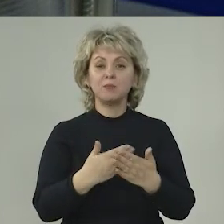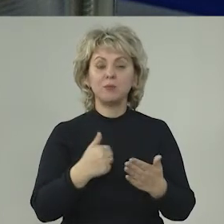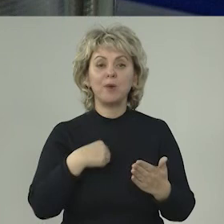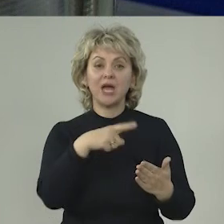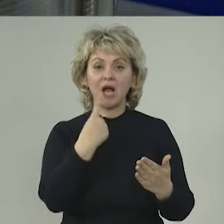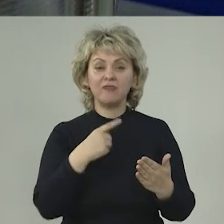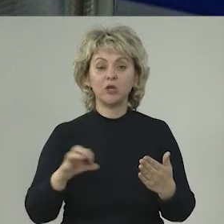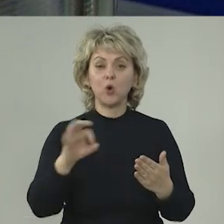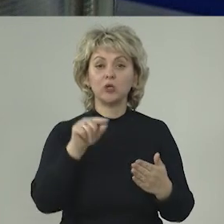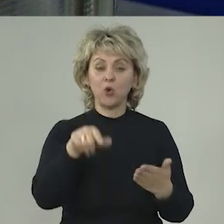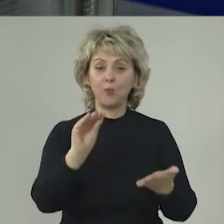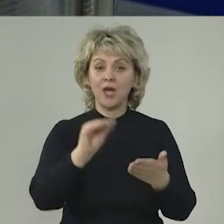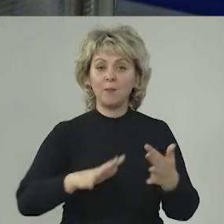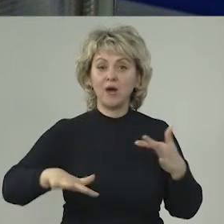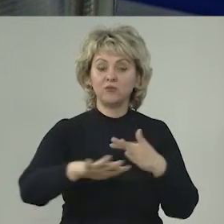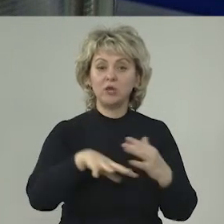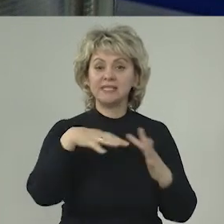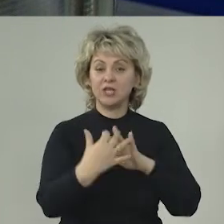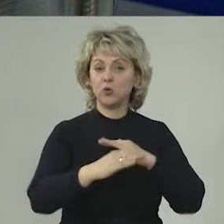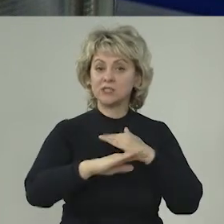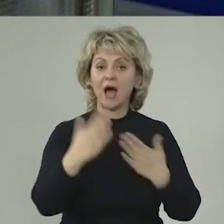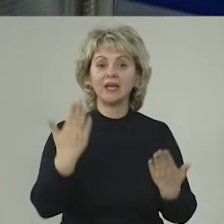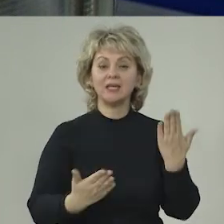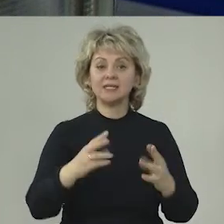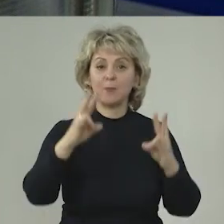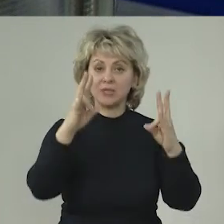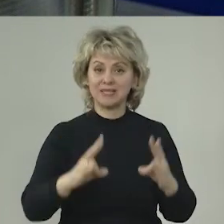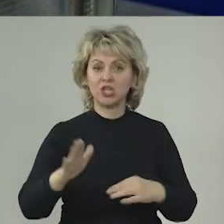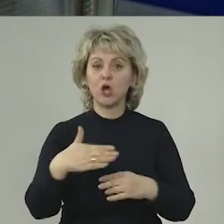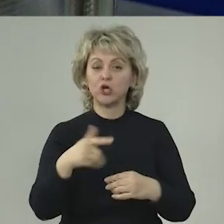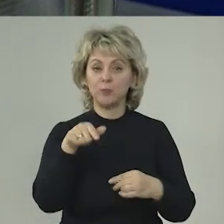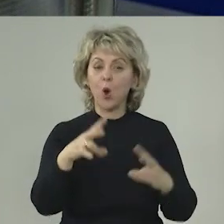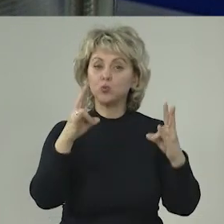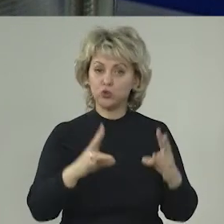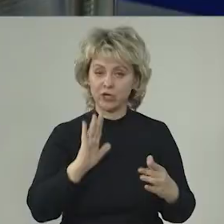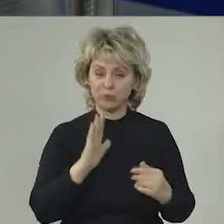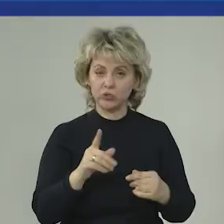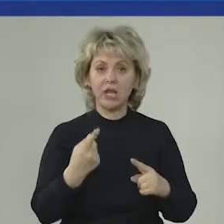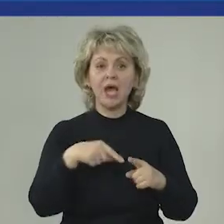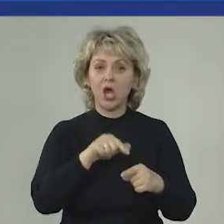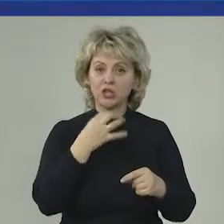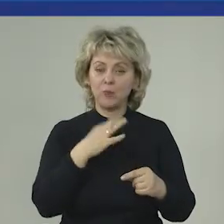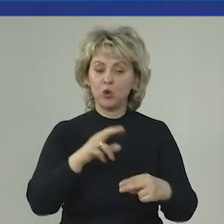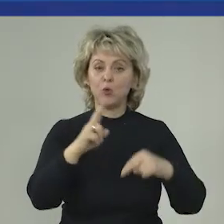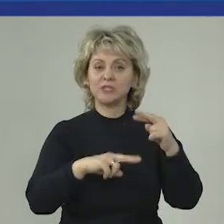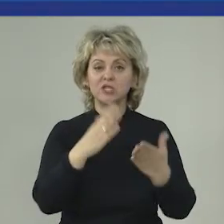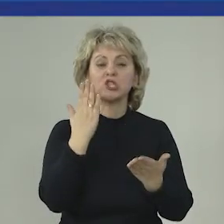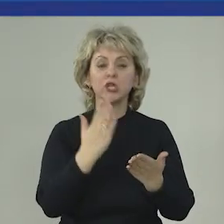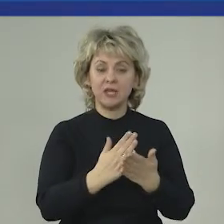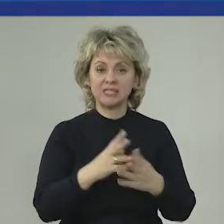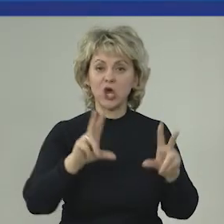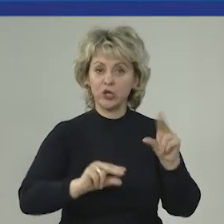например, мы говорим о том, что пострадают подворья или сельскохозяйственные угодья. Например, если пострадает рыба, так называемый ущерб. И это при любом строительстве